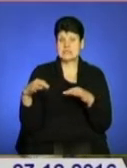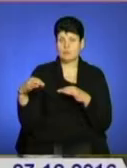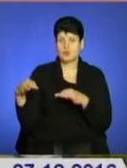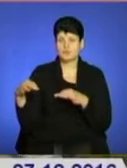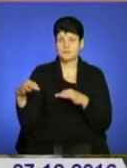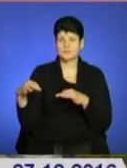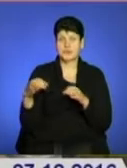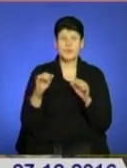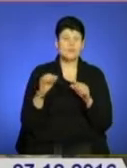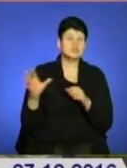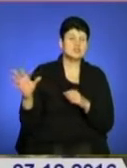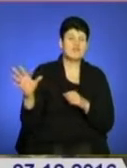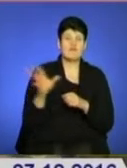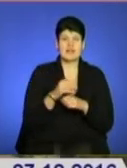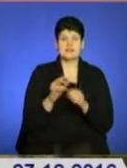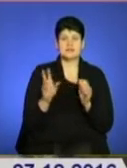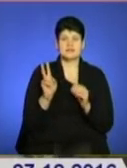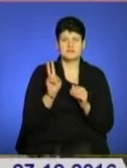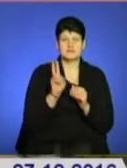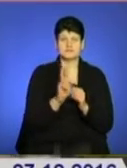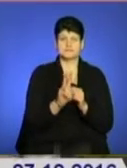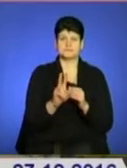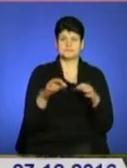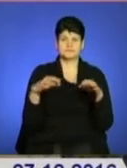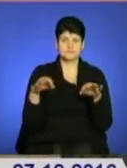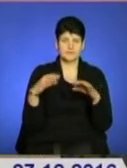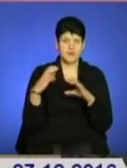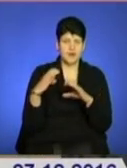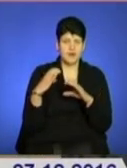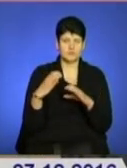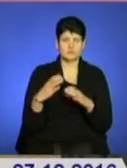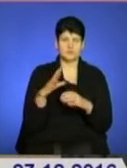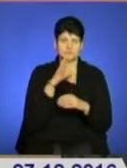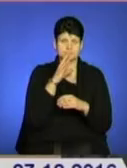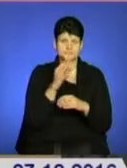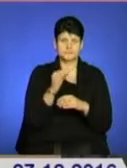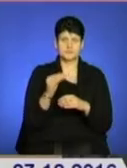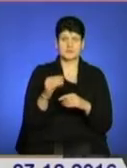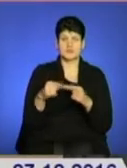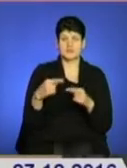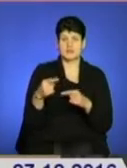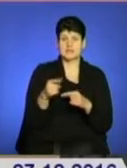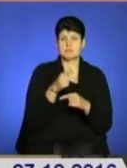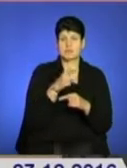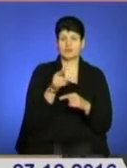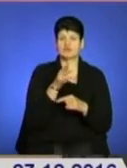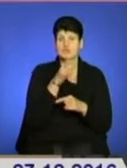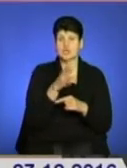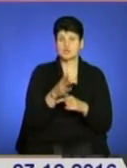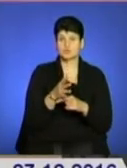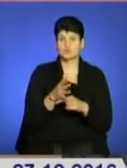абсолютно весь, і електро, і авто, може, не дай Бог, через певний період часу, коли буде таке